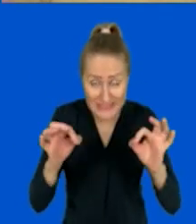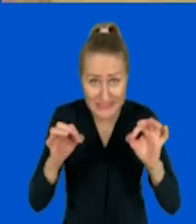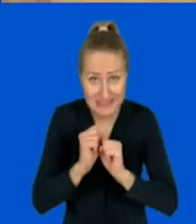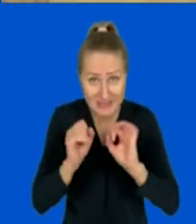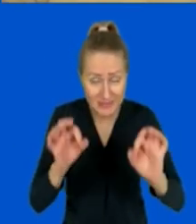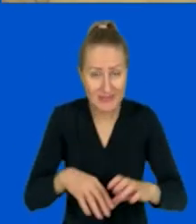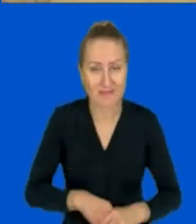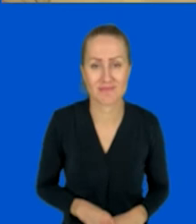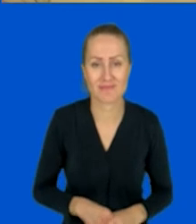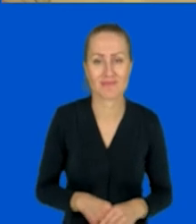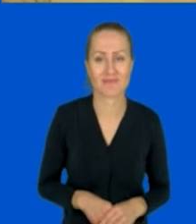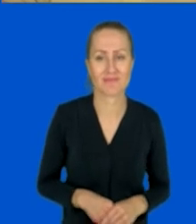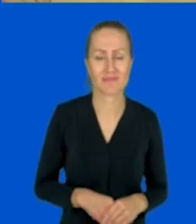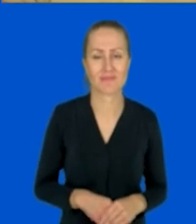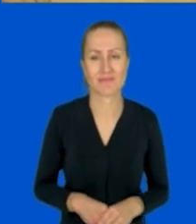Ubie u siebie.